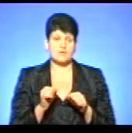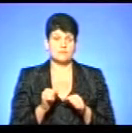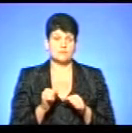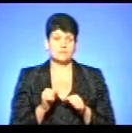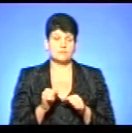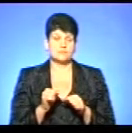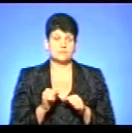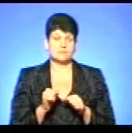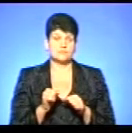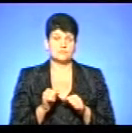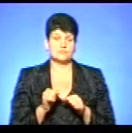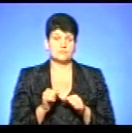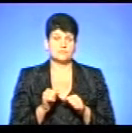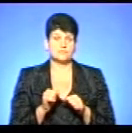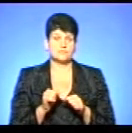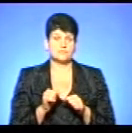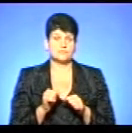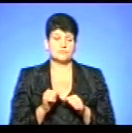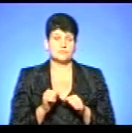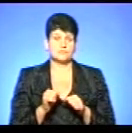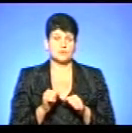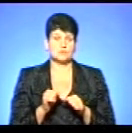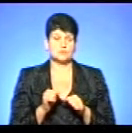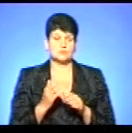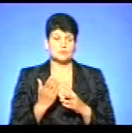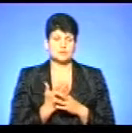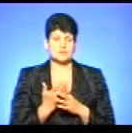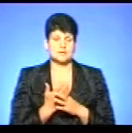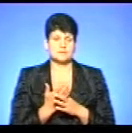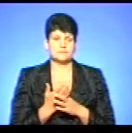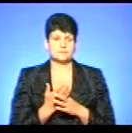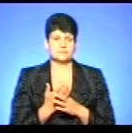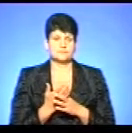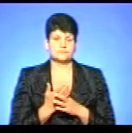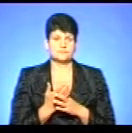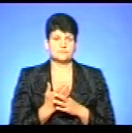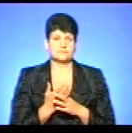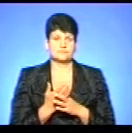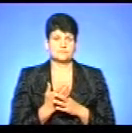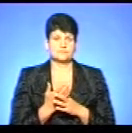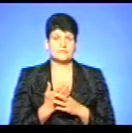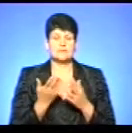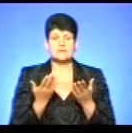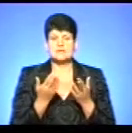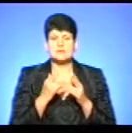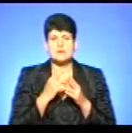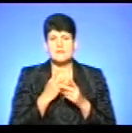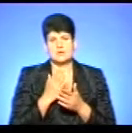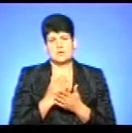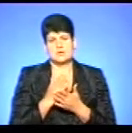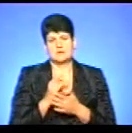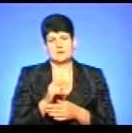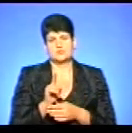її сім'я буде мати право для розрахунку субсидії. Тому що десь неправильно є те, що